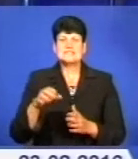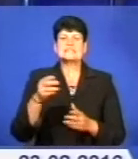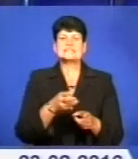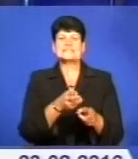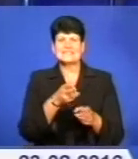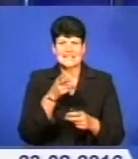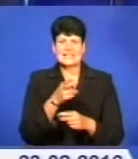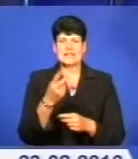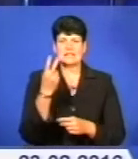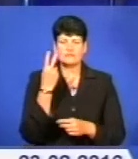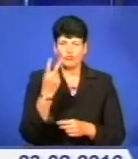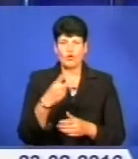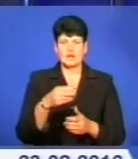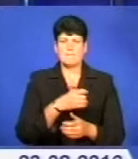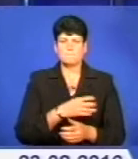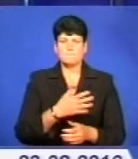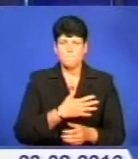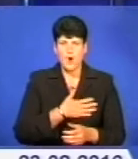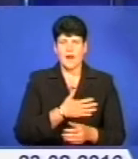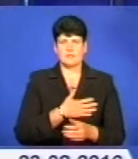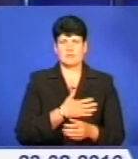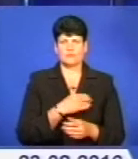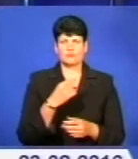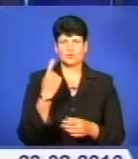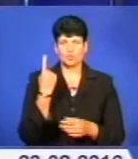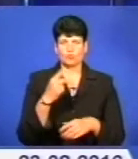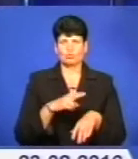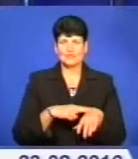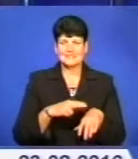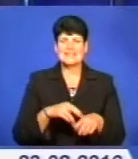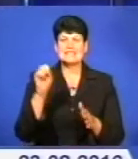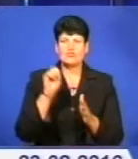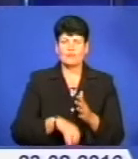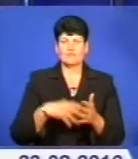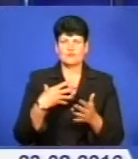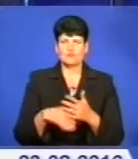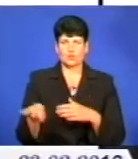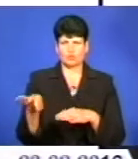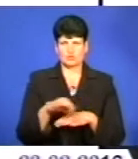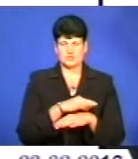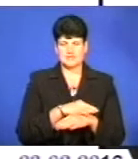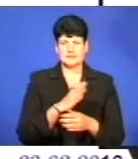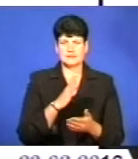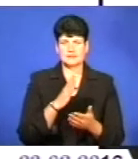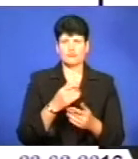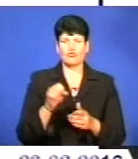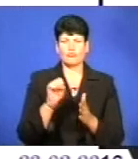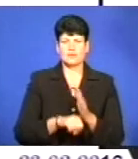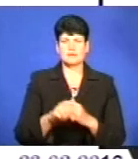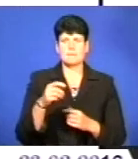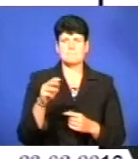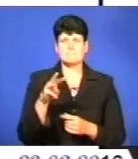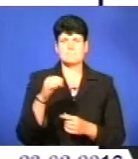поранив одного поліцейського та вбив власну дружину. Серед загиблих – оперуповноважений Борщівського відділення поліції, майор